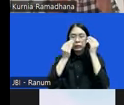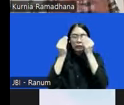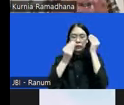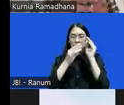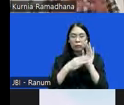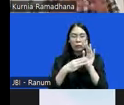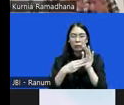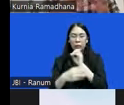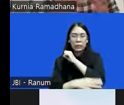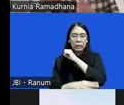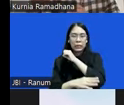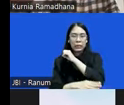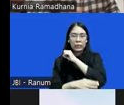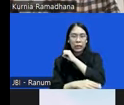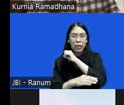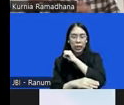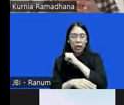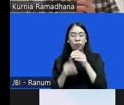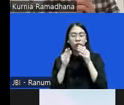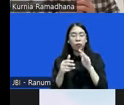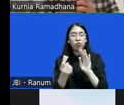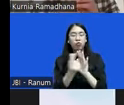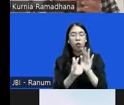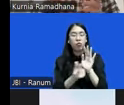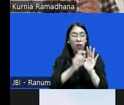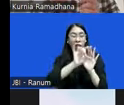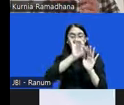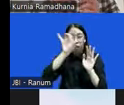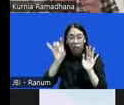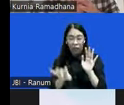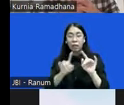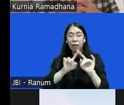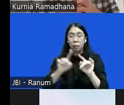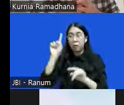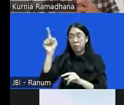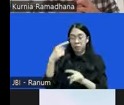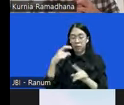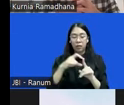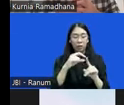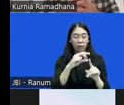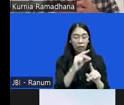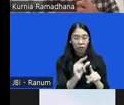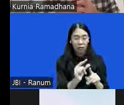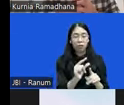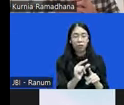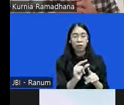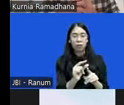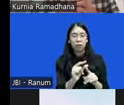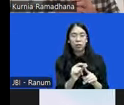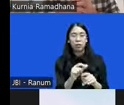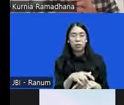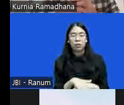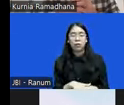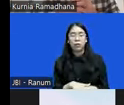negara dalam hal undang-undang yang lain, namun pemerintah dan DPR itu justru